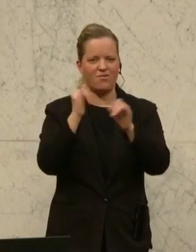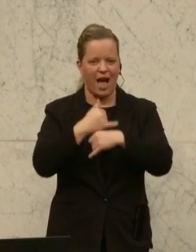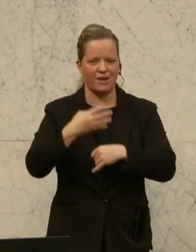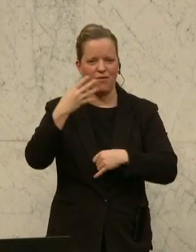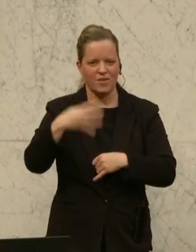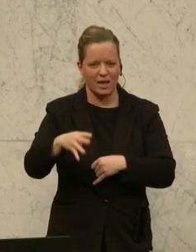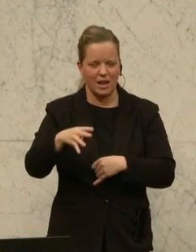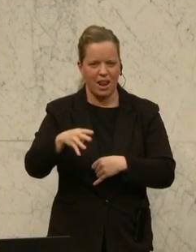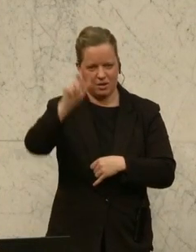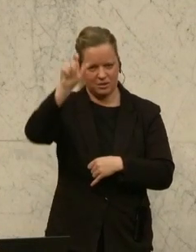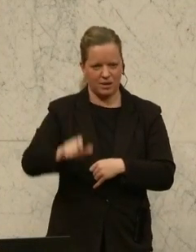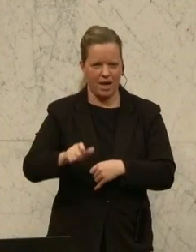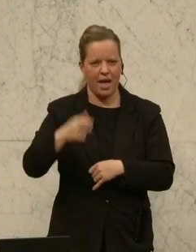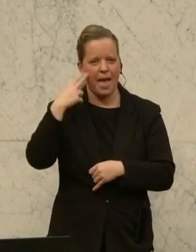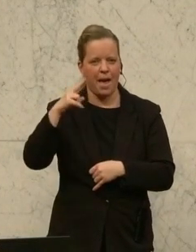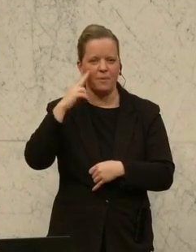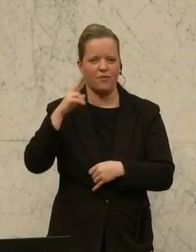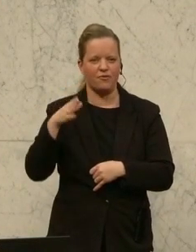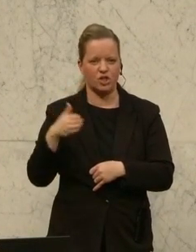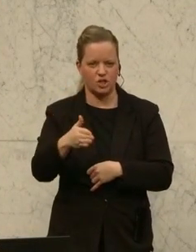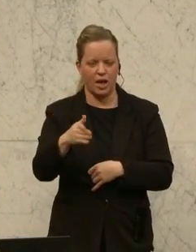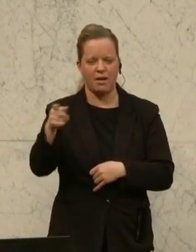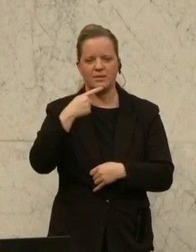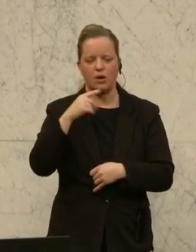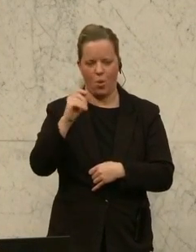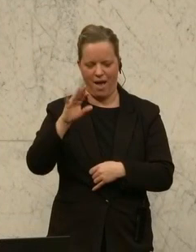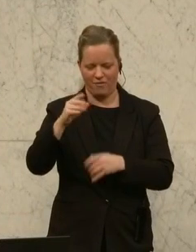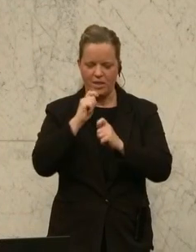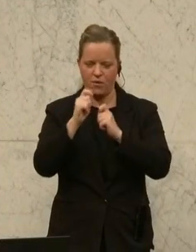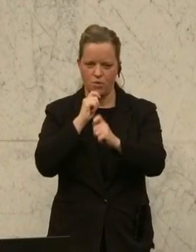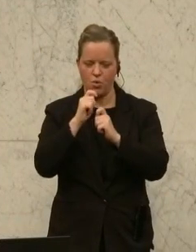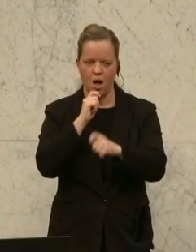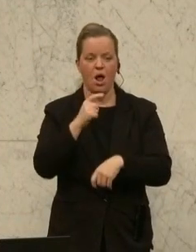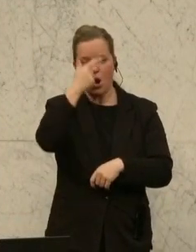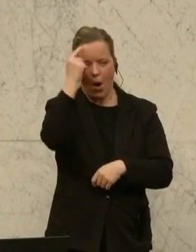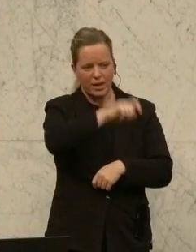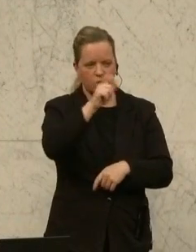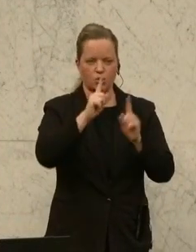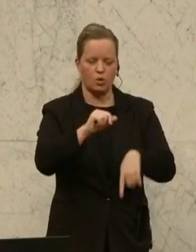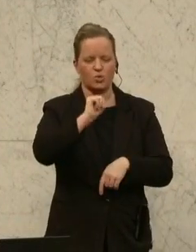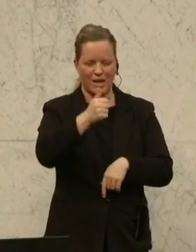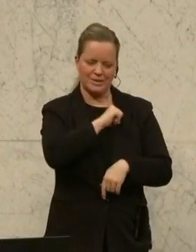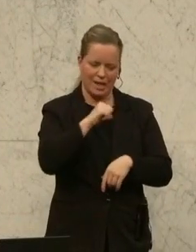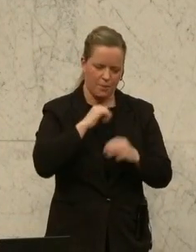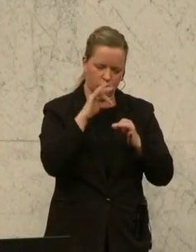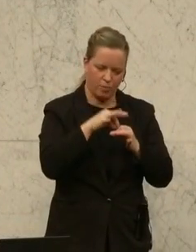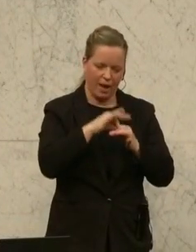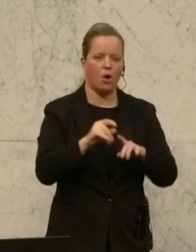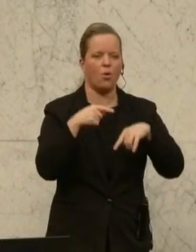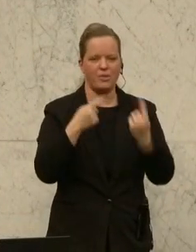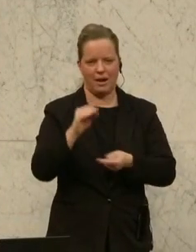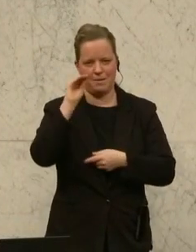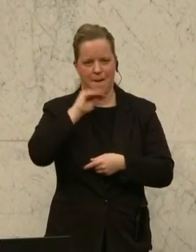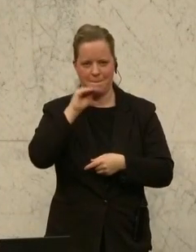Hermann Fischer, hat erklärt in einem ORF-Interview, die Leute sollen zuerst einmal bei sich selbst anfangen zu sparen und dann erst